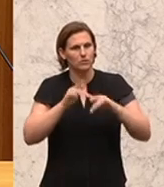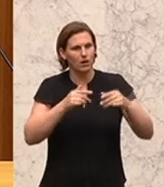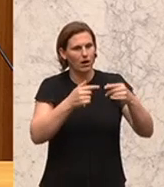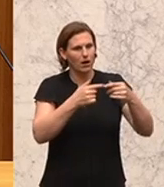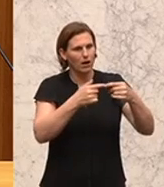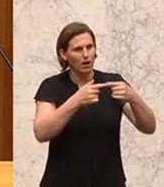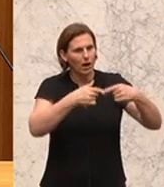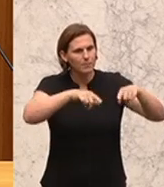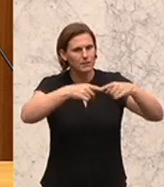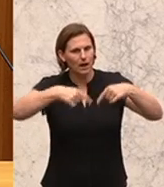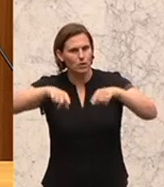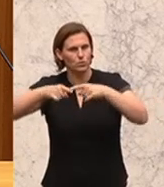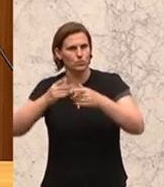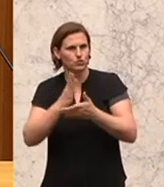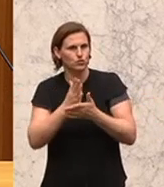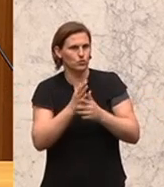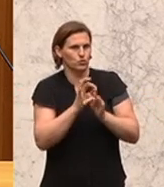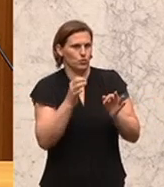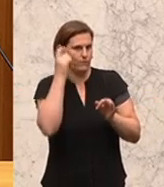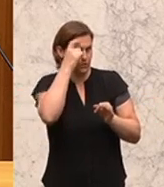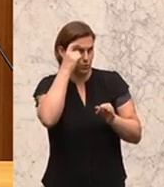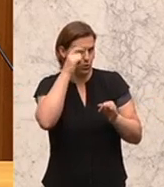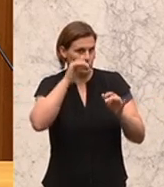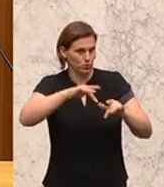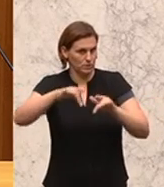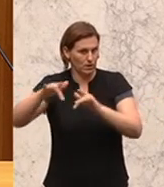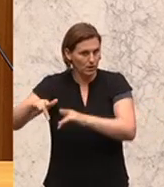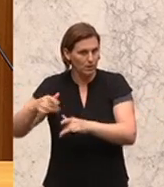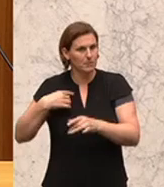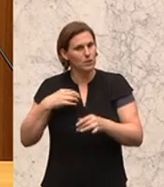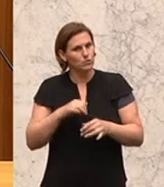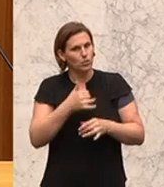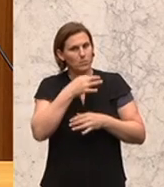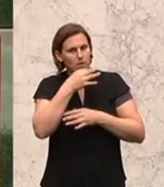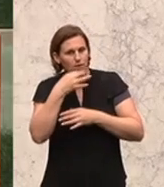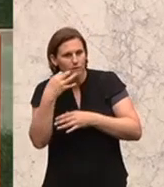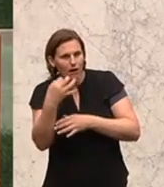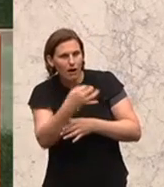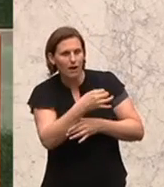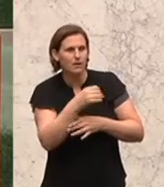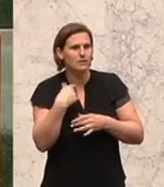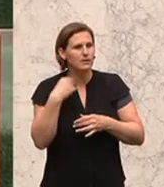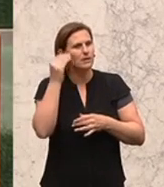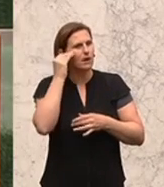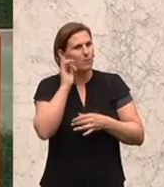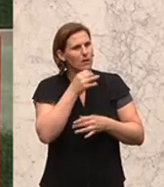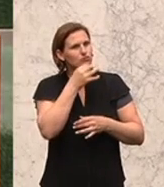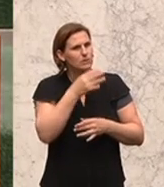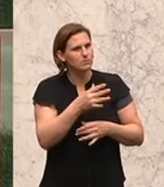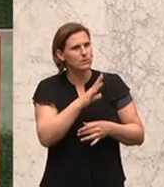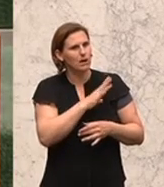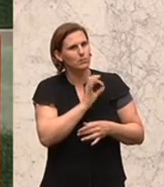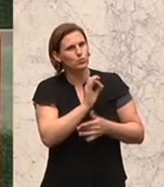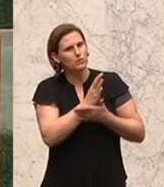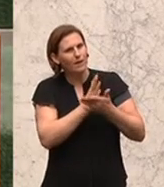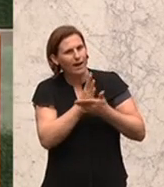Abteilungen gut abgedeckt. Ich habe daraufhin noch einmal recherchiert. Ich glaube, das stimmt nur teilweise. Also dort, wo